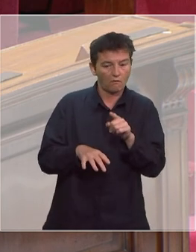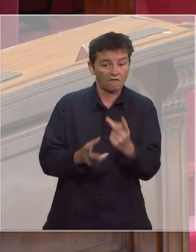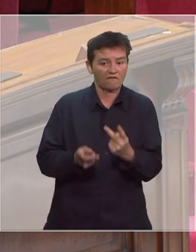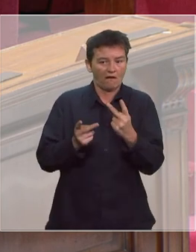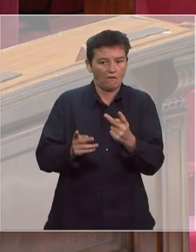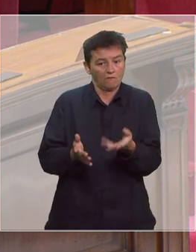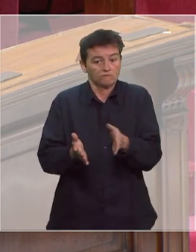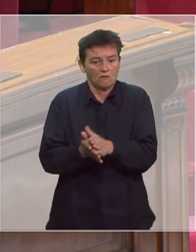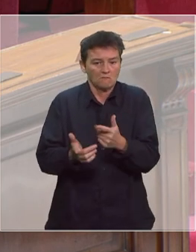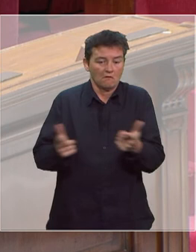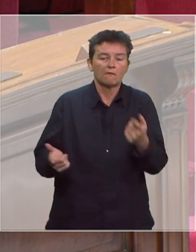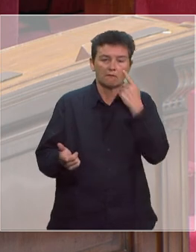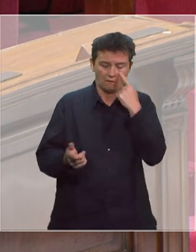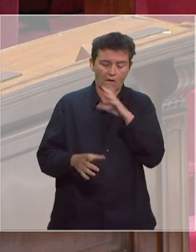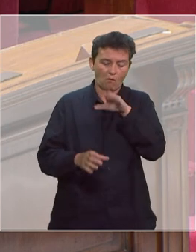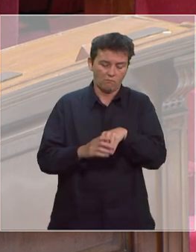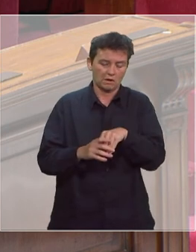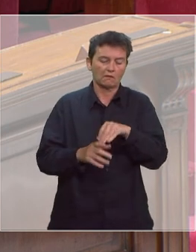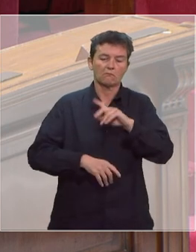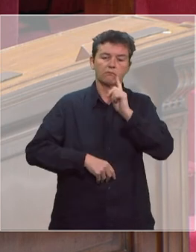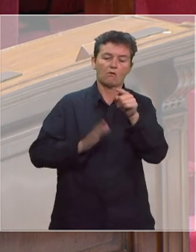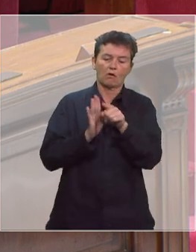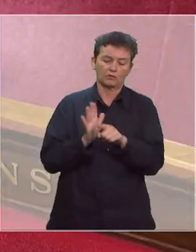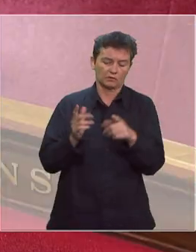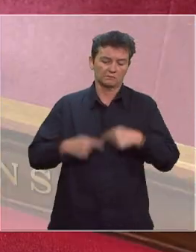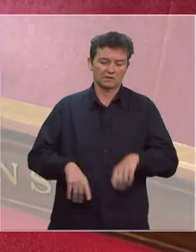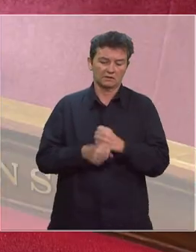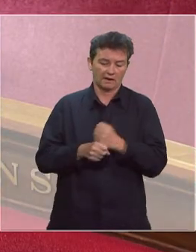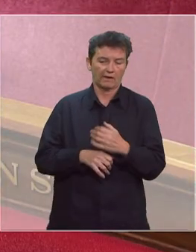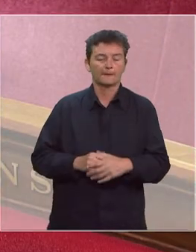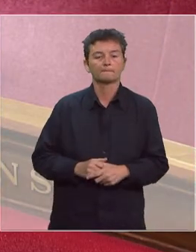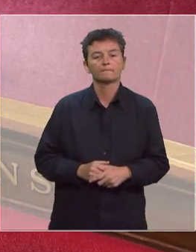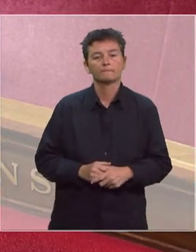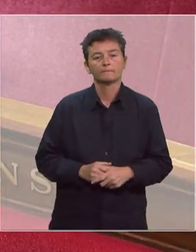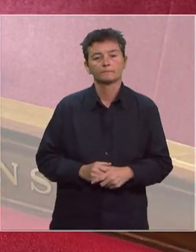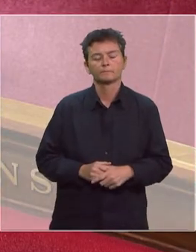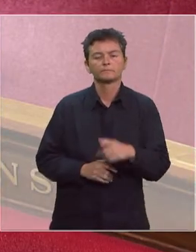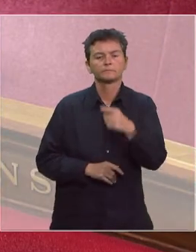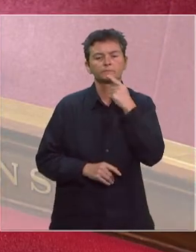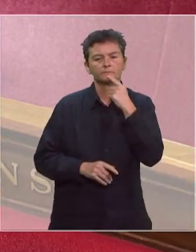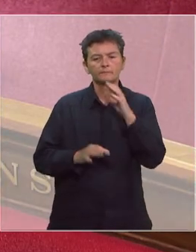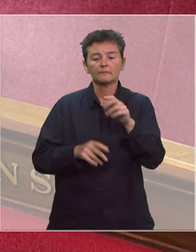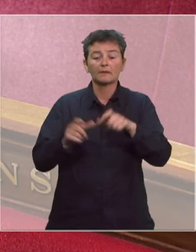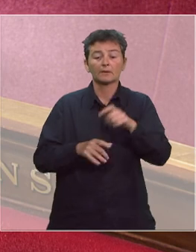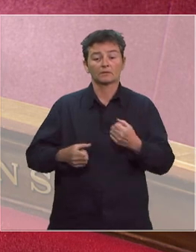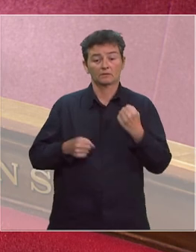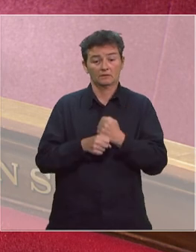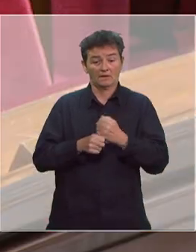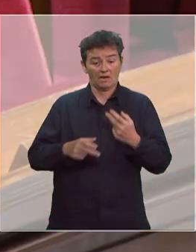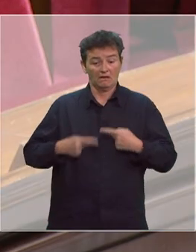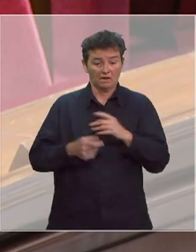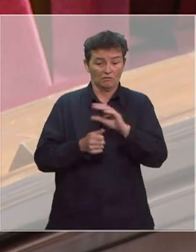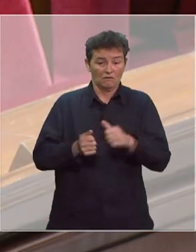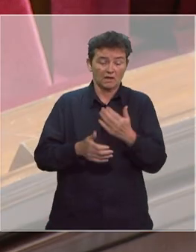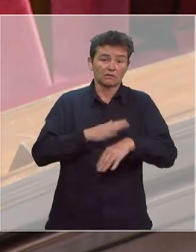aussi sa place dans l'ordonnance présentée par madame la ministre du Travail lors du dernier Conseil des ministres. Vous avez aussi évoqué la question des auxiliaires de vie, des aides à domicile